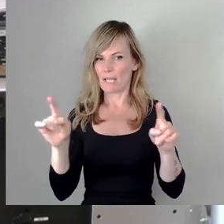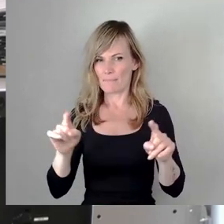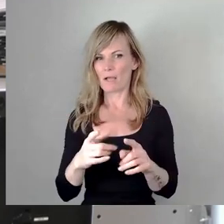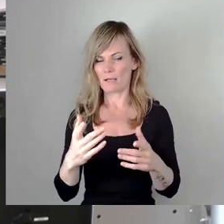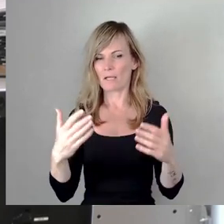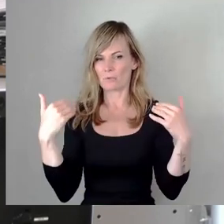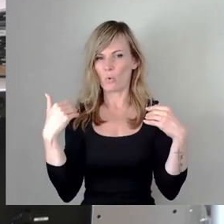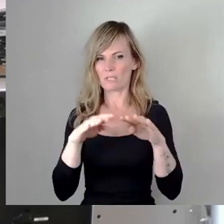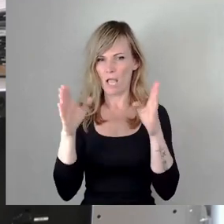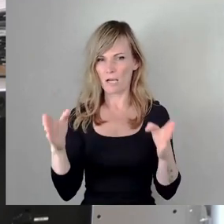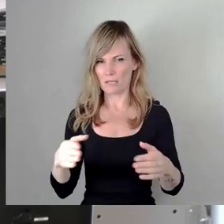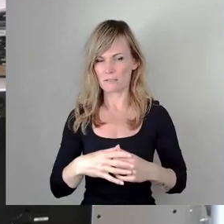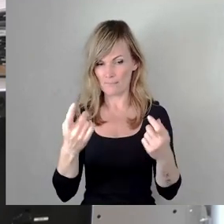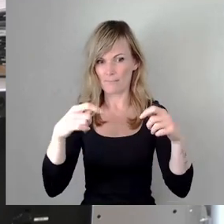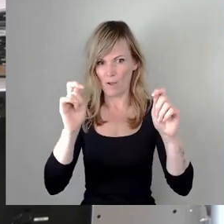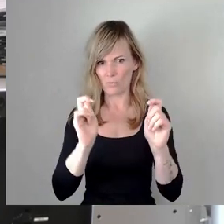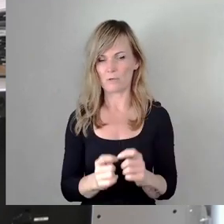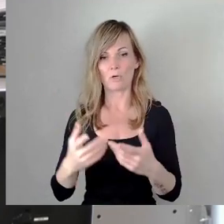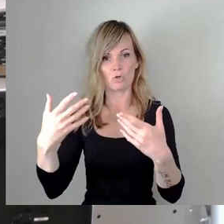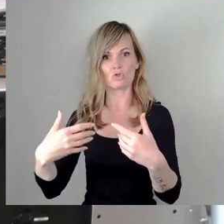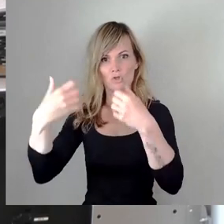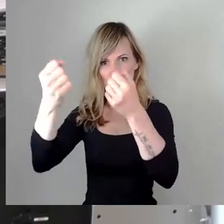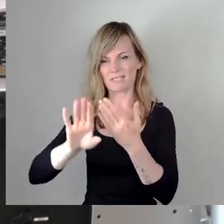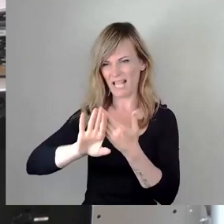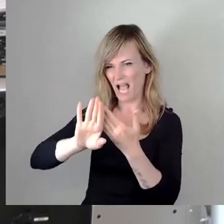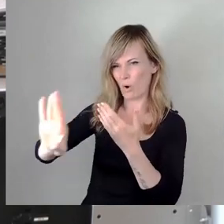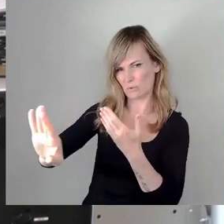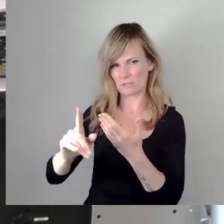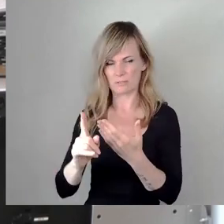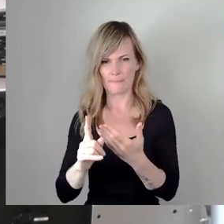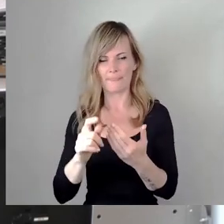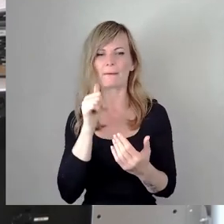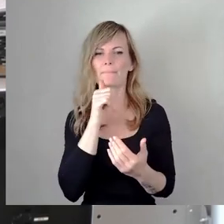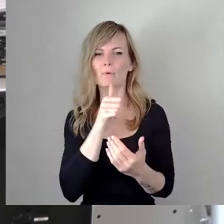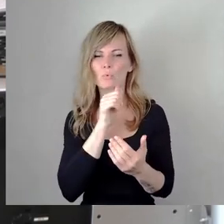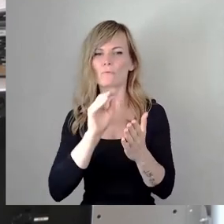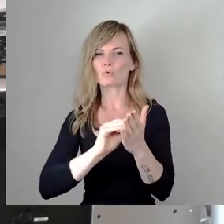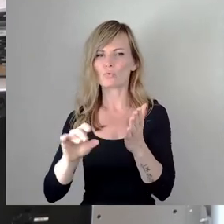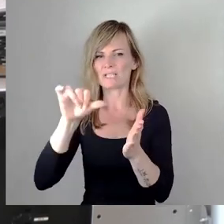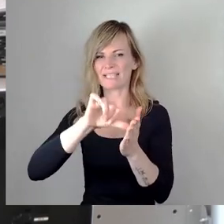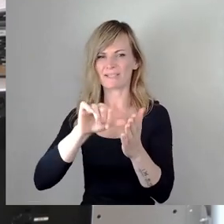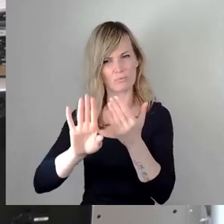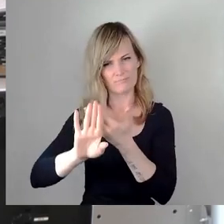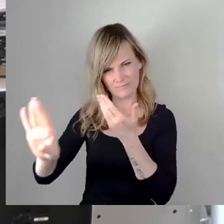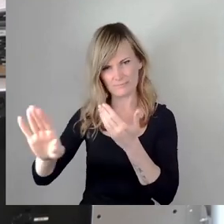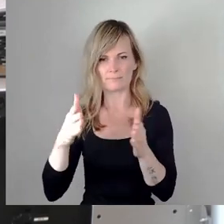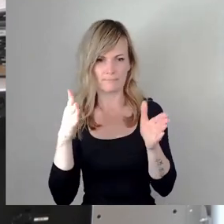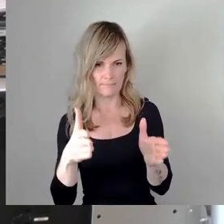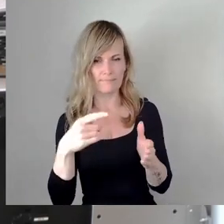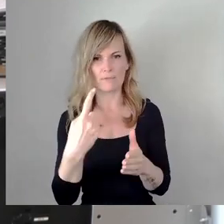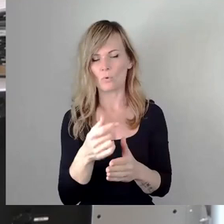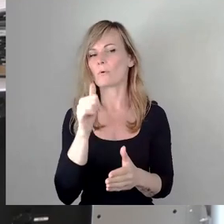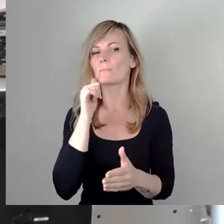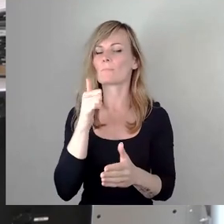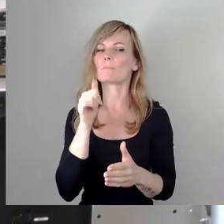Ausgliederung des Schlosses aus dem Berufsschulzentrum, wäre die Zuwägung zum Berufsschulzentrum eine